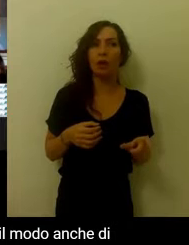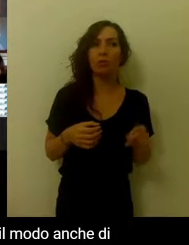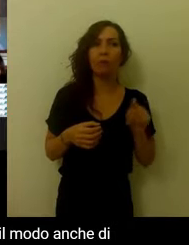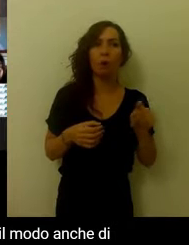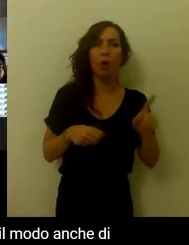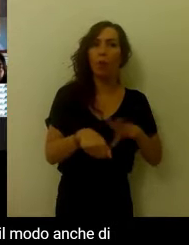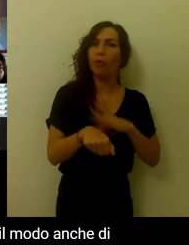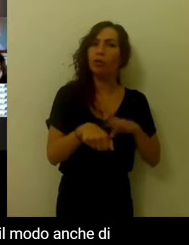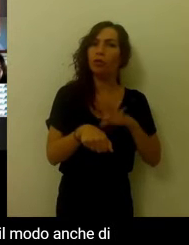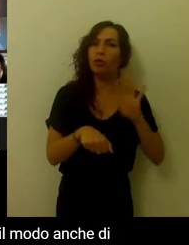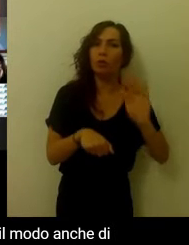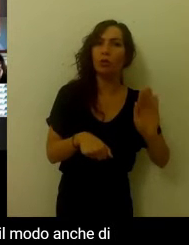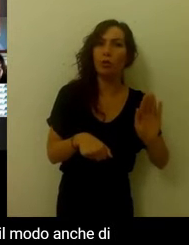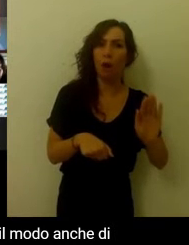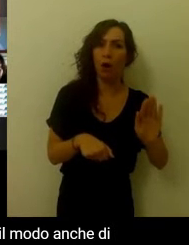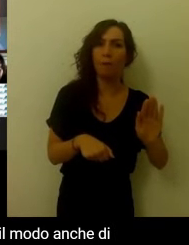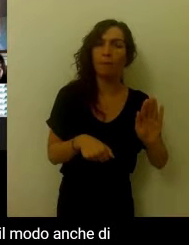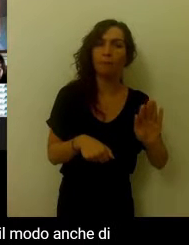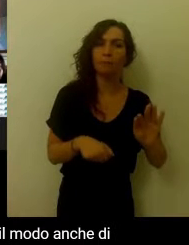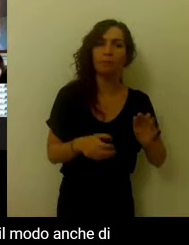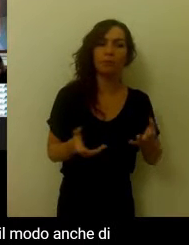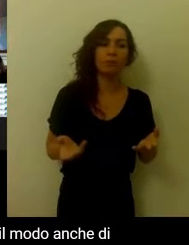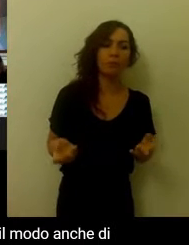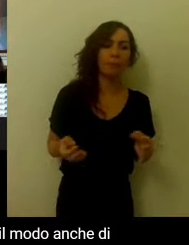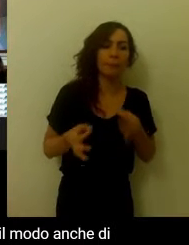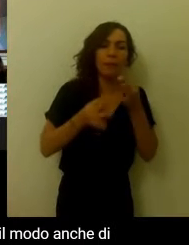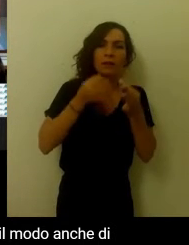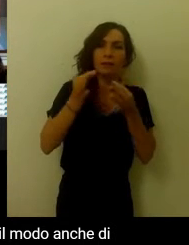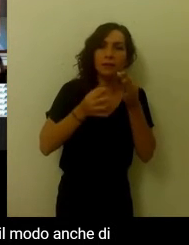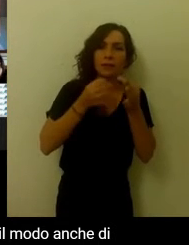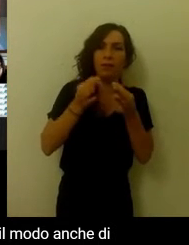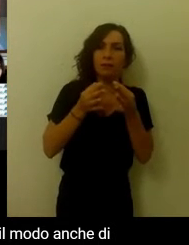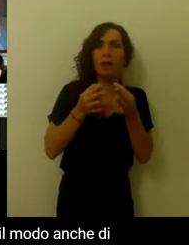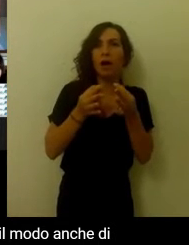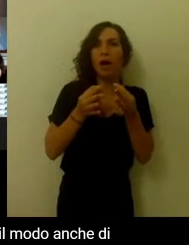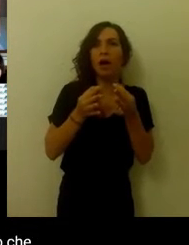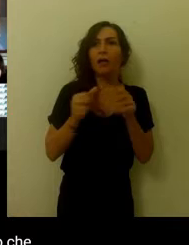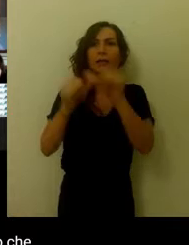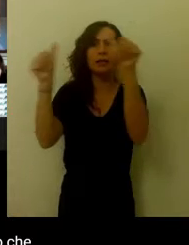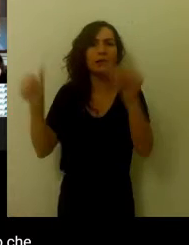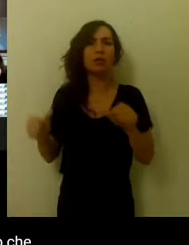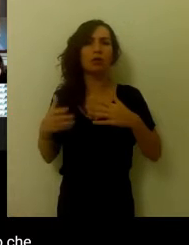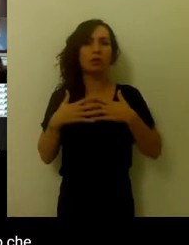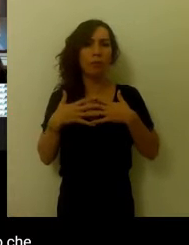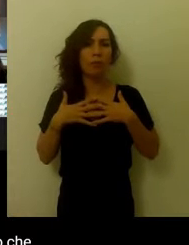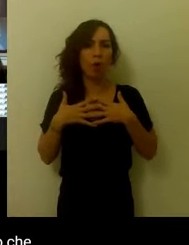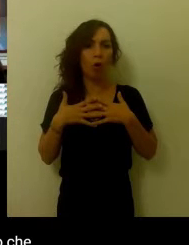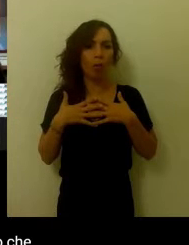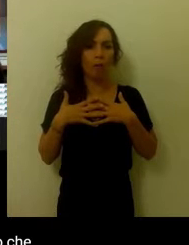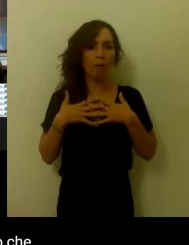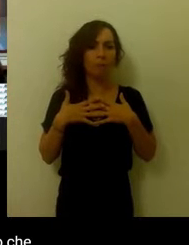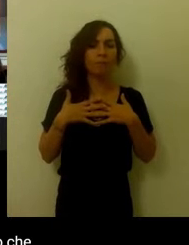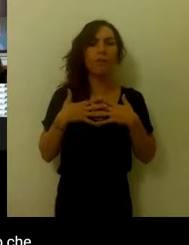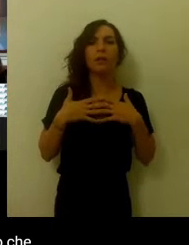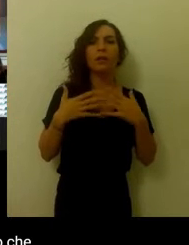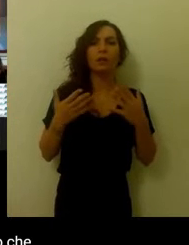'individuo stesso, ovvero diciamo il modo anche di autodescriversi che è basato su una moltitudine